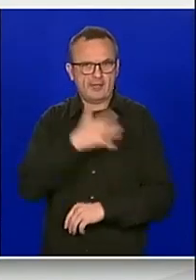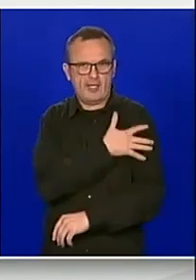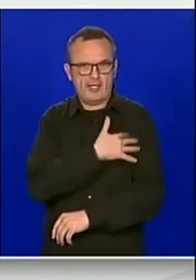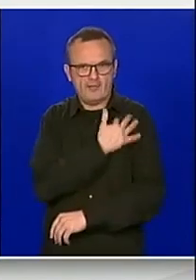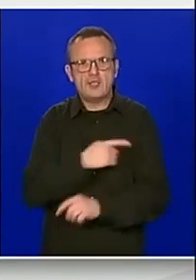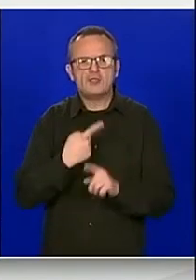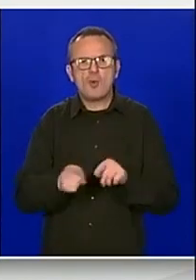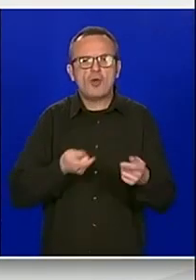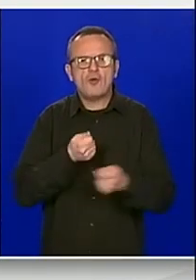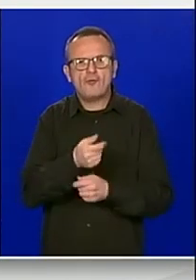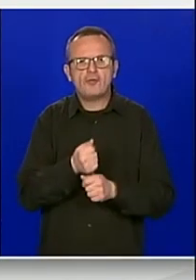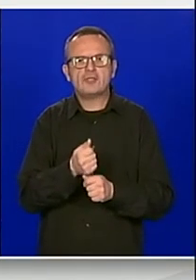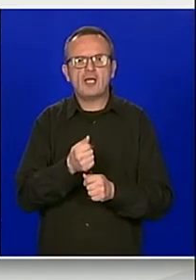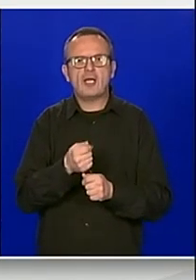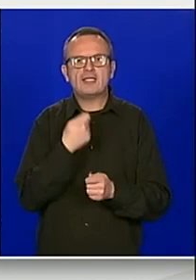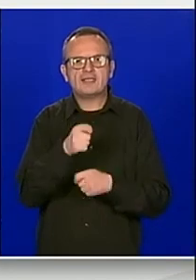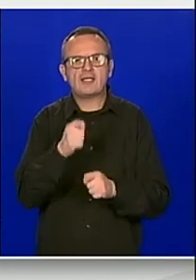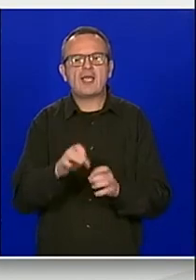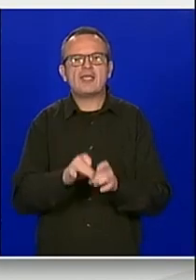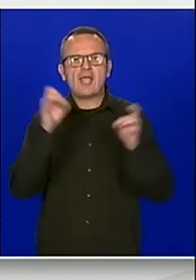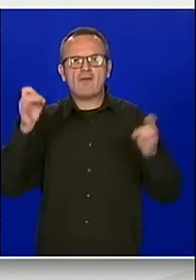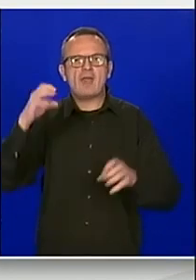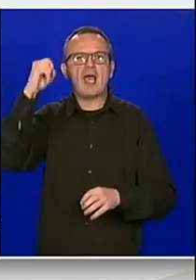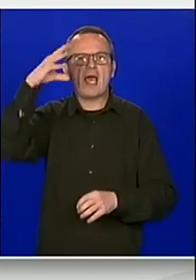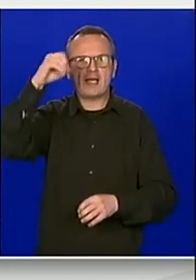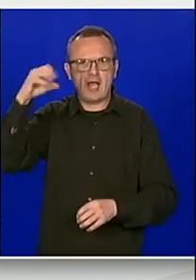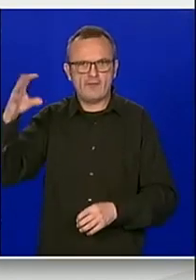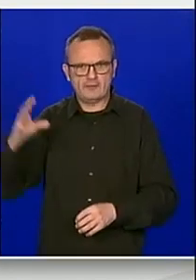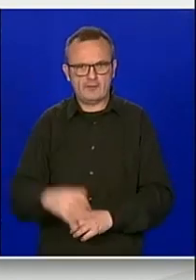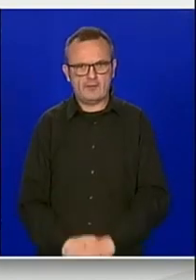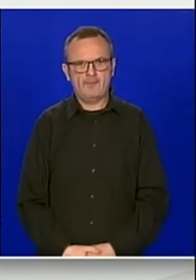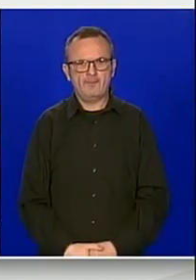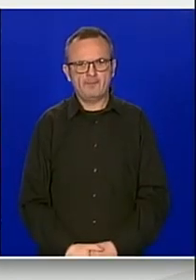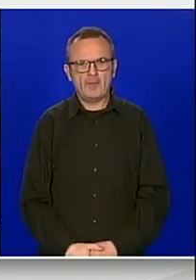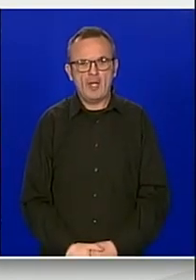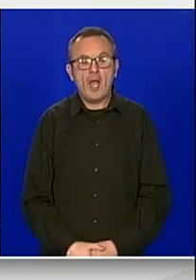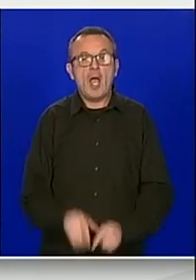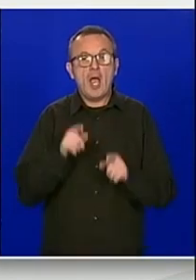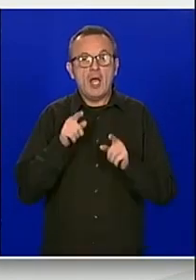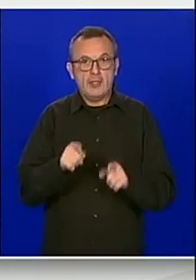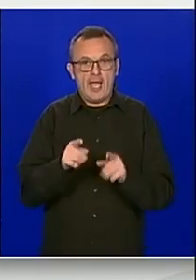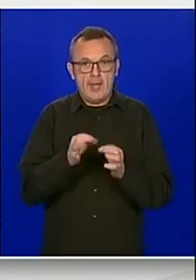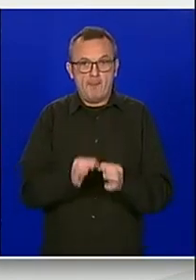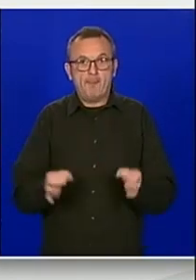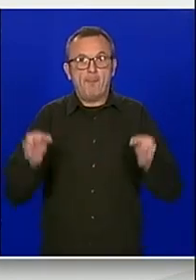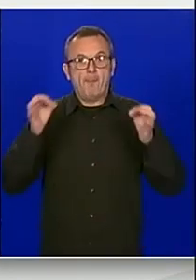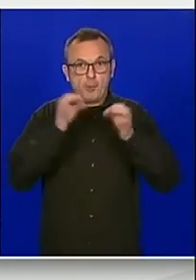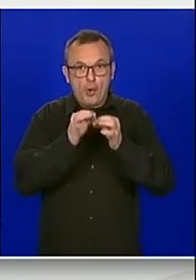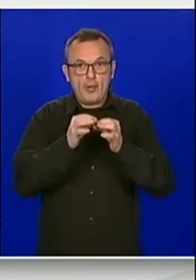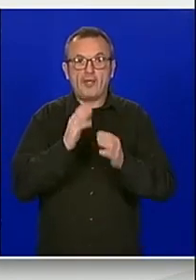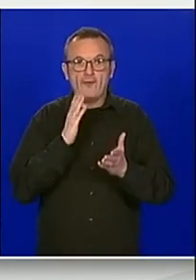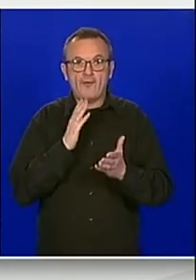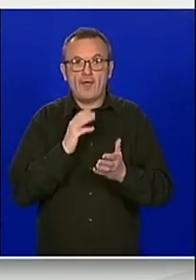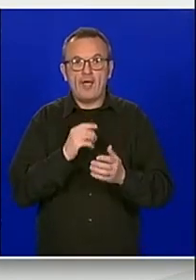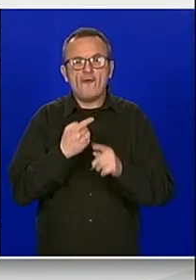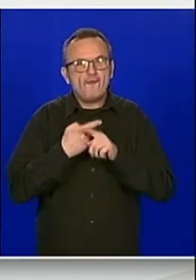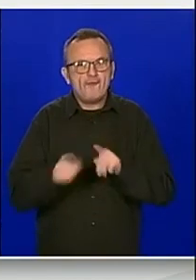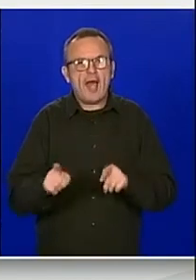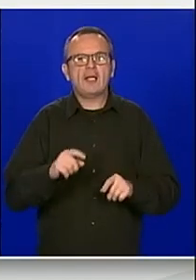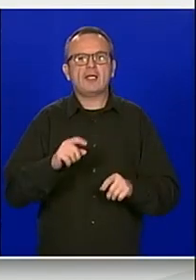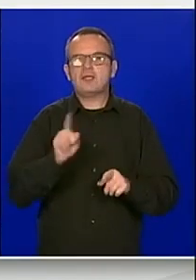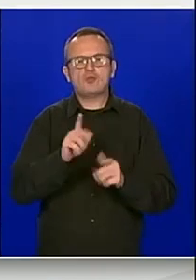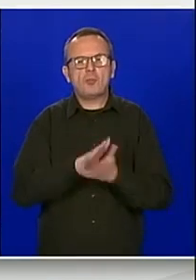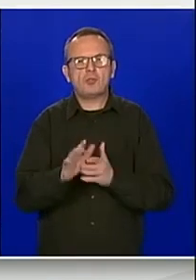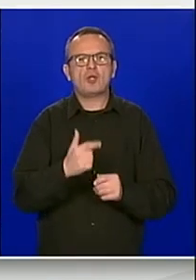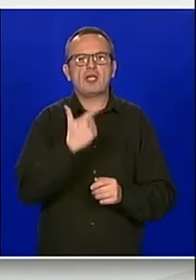financiranje i zgradnje javne rasvijete. Obzirom na provedbu samog projekta, ostalo je neutrošeno čak 2 miliona i 850